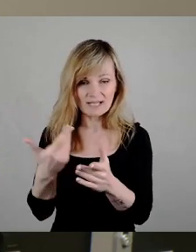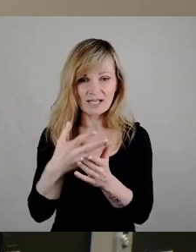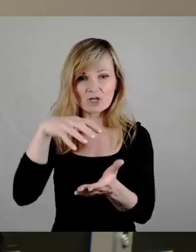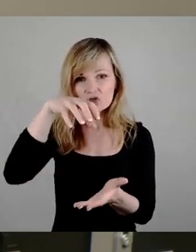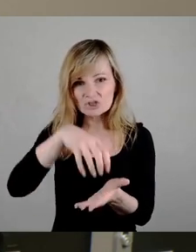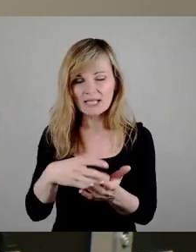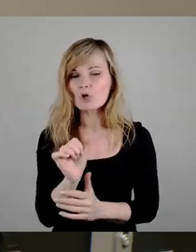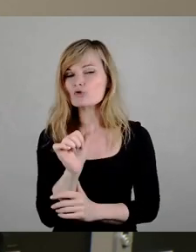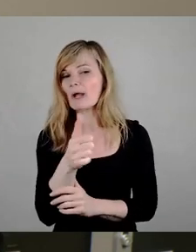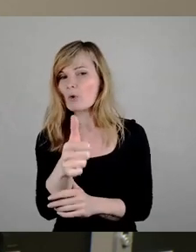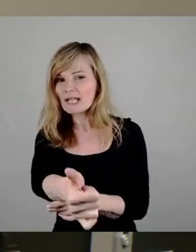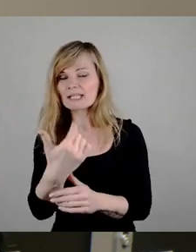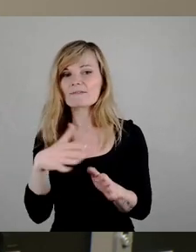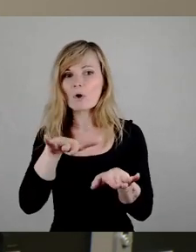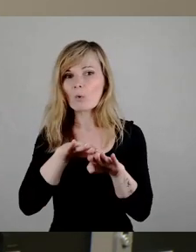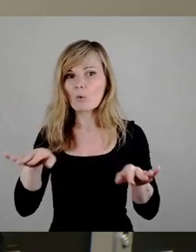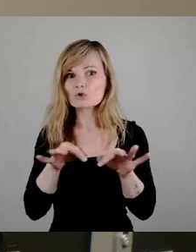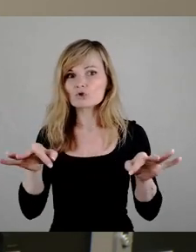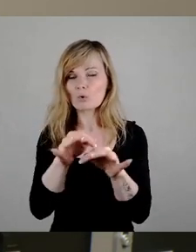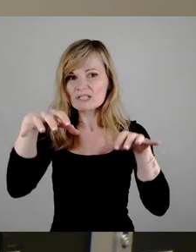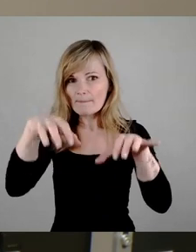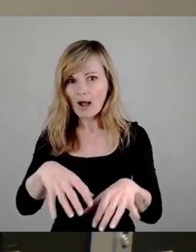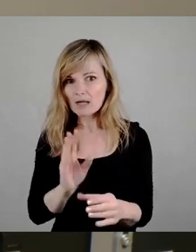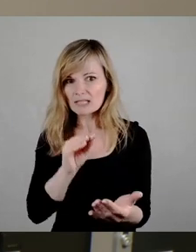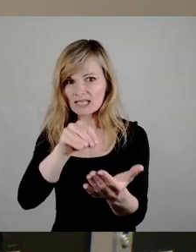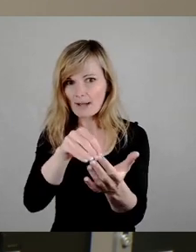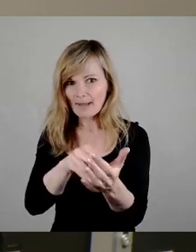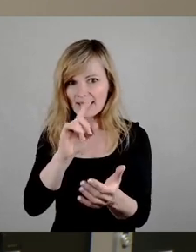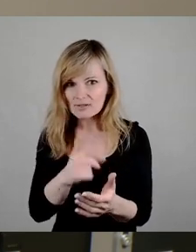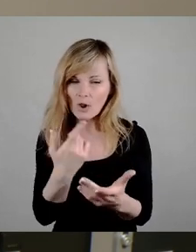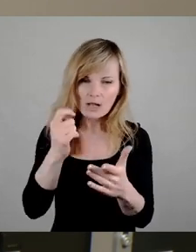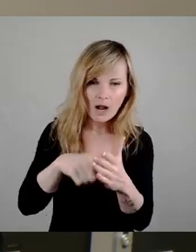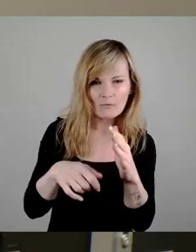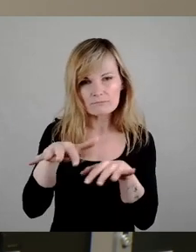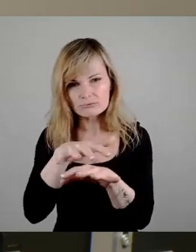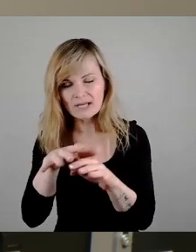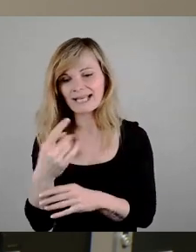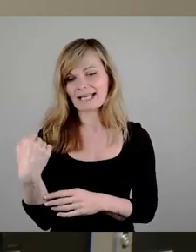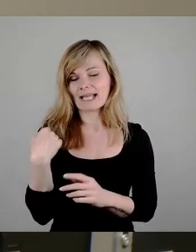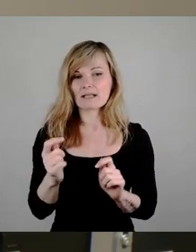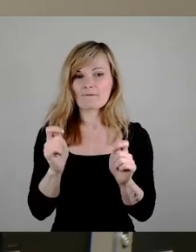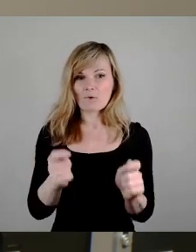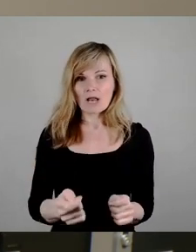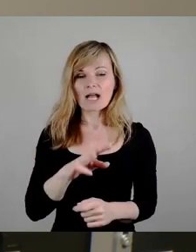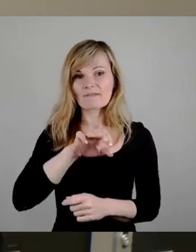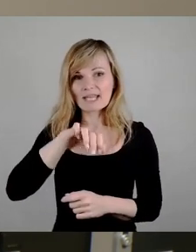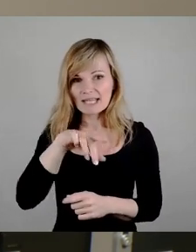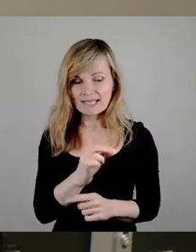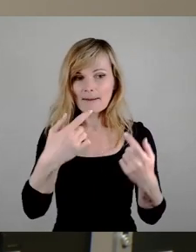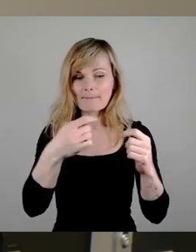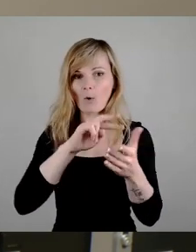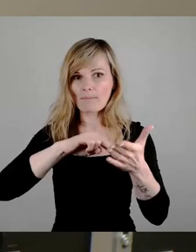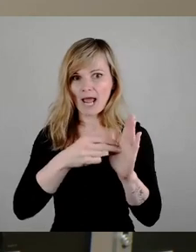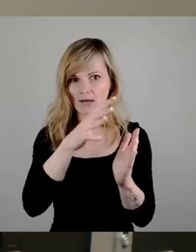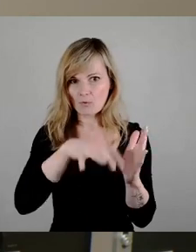am Grundstücksmarkt beteiligen soll. Wir hatten gestern eine Vorlage zur Finanzierung von Bauvorhaben der WED. Die WED kann derzeit